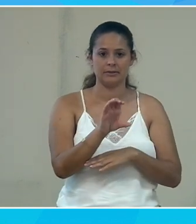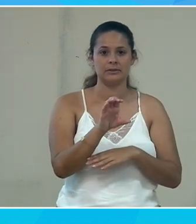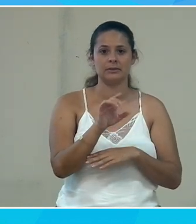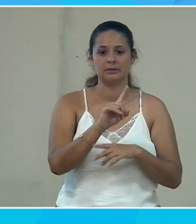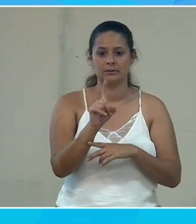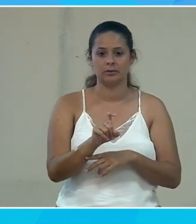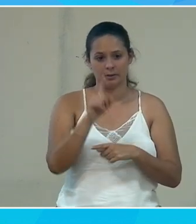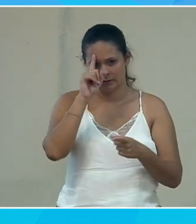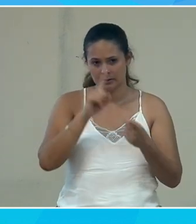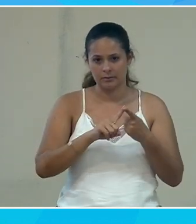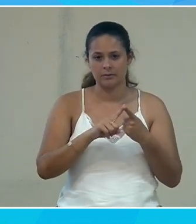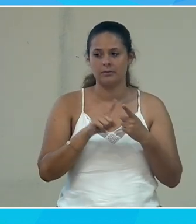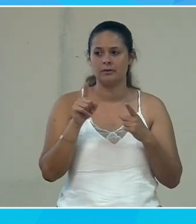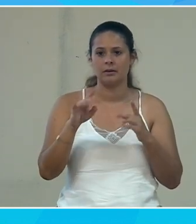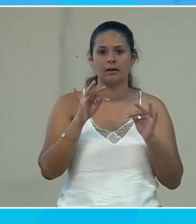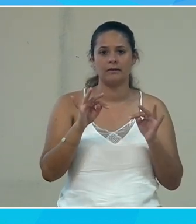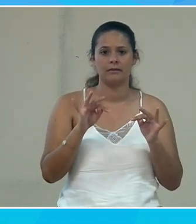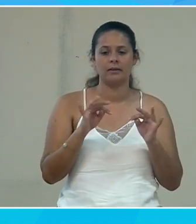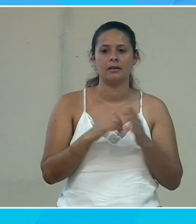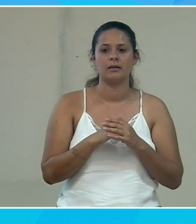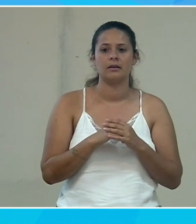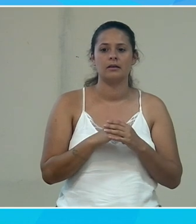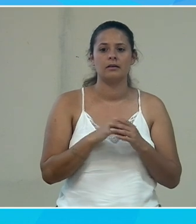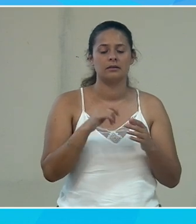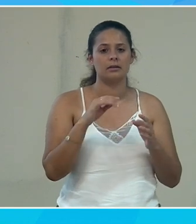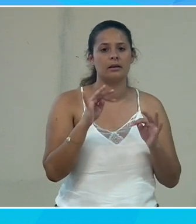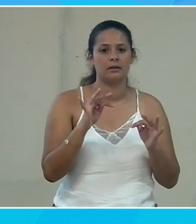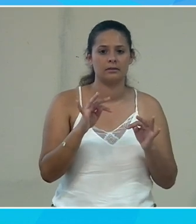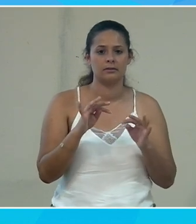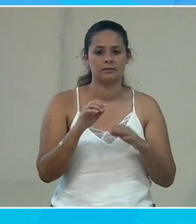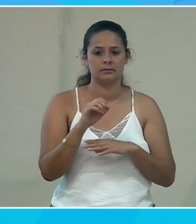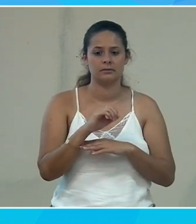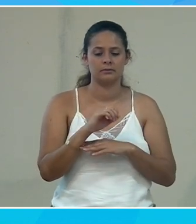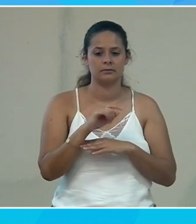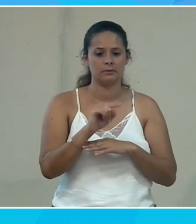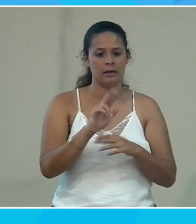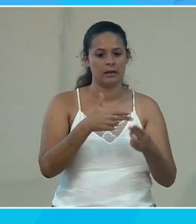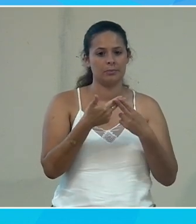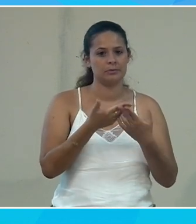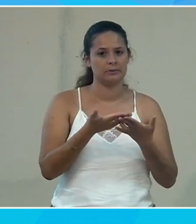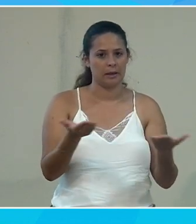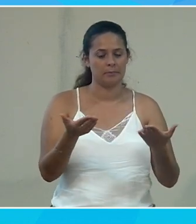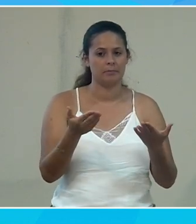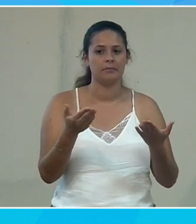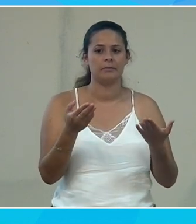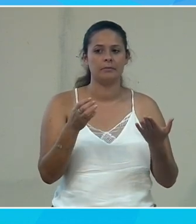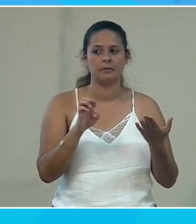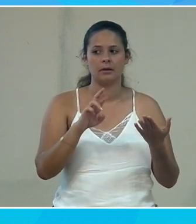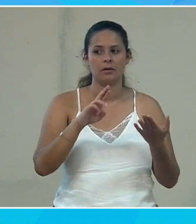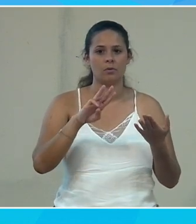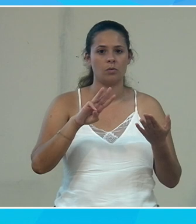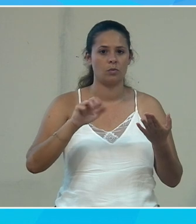sur SignEye puisque ça le reste je te laisse répondre sur SignEye je pense que la réponse elle est très simple Erwan c'est que